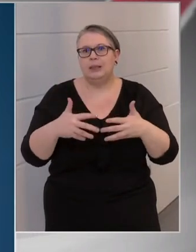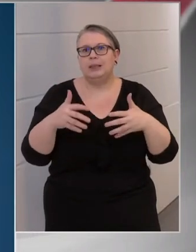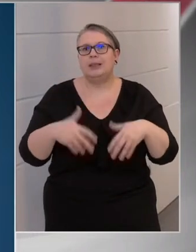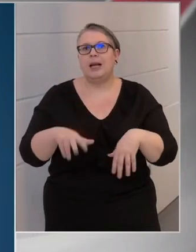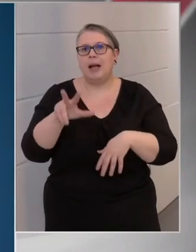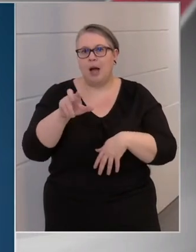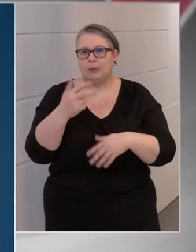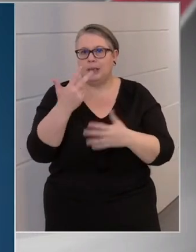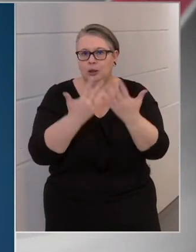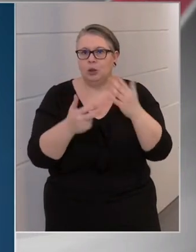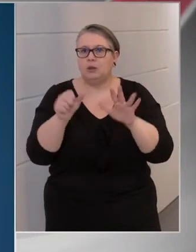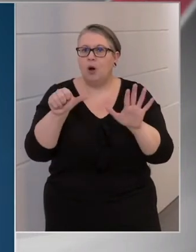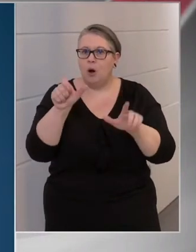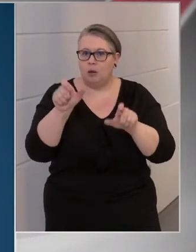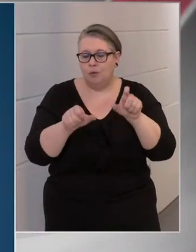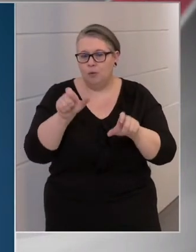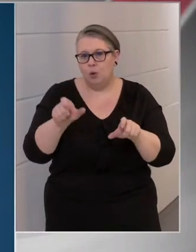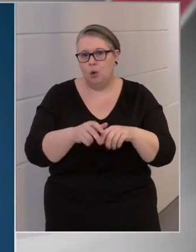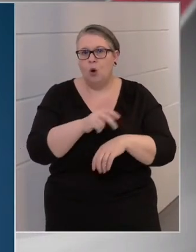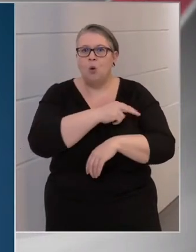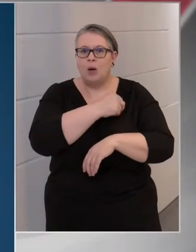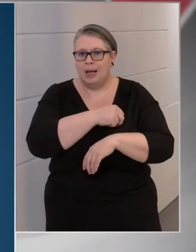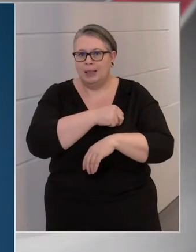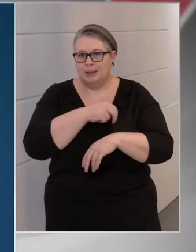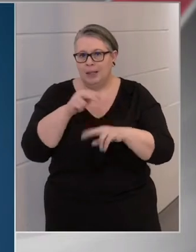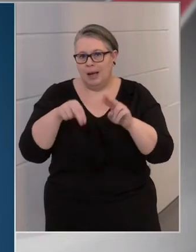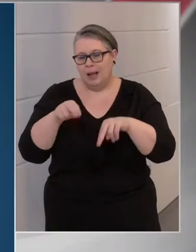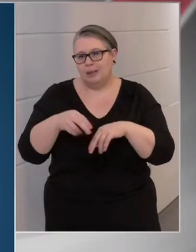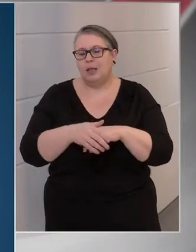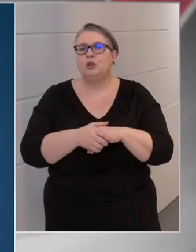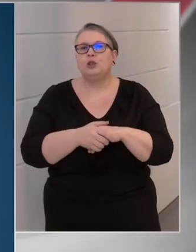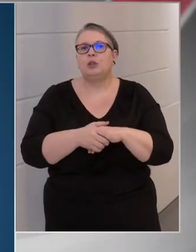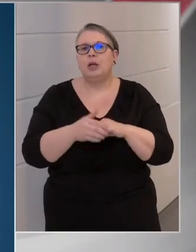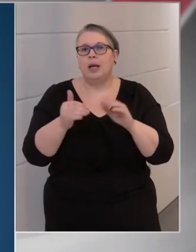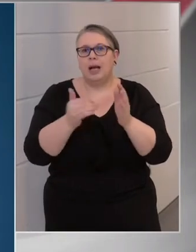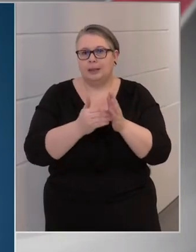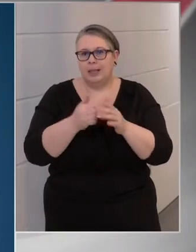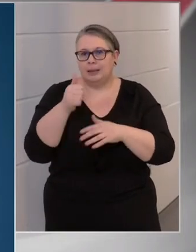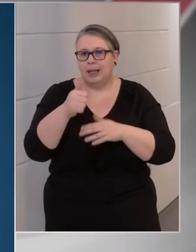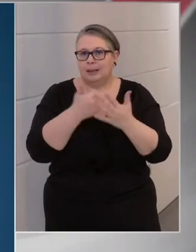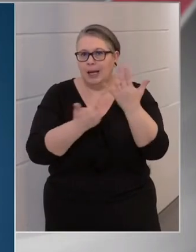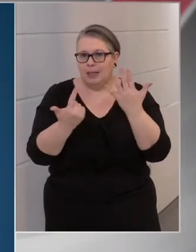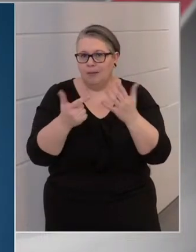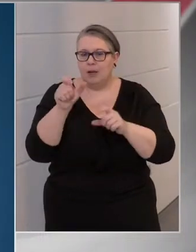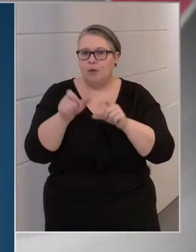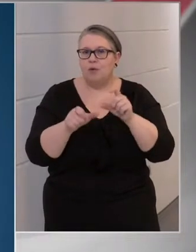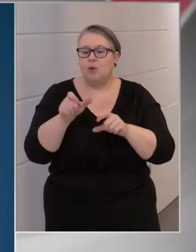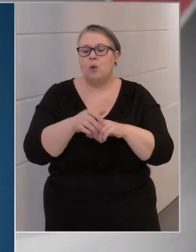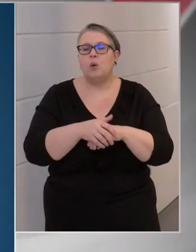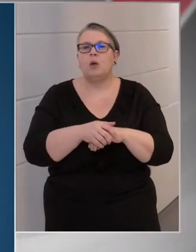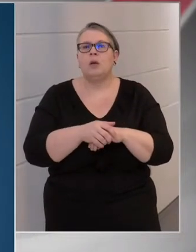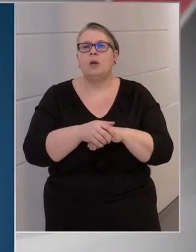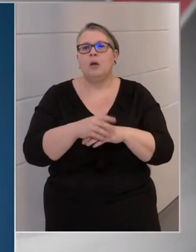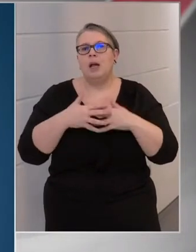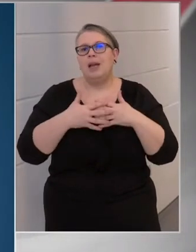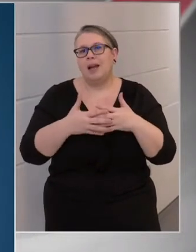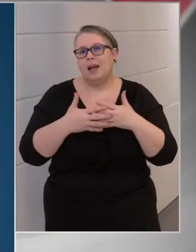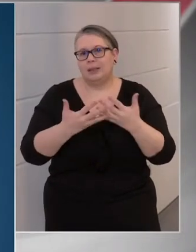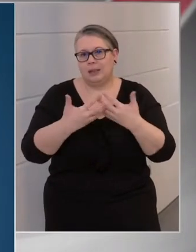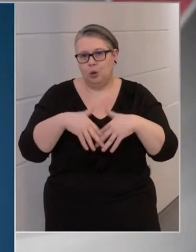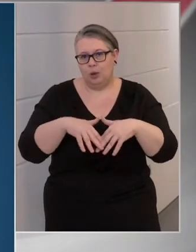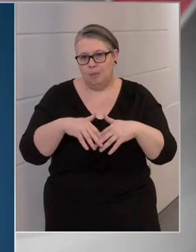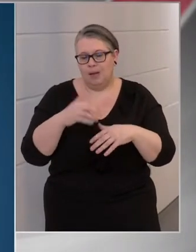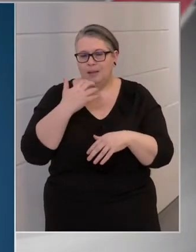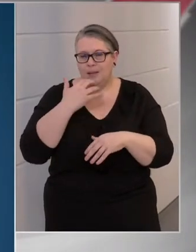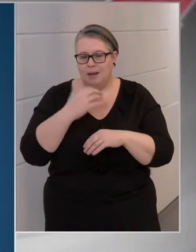.386-an vannak kórházban, és 1170 ember az, aki lélegeztetésre